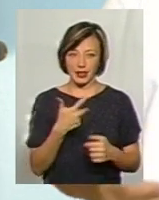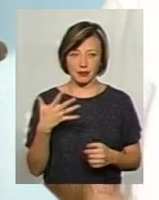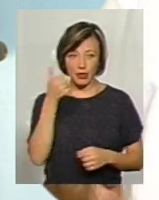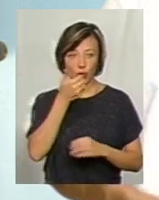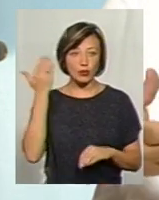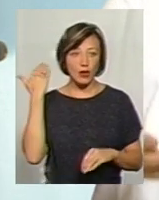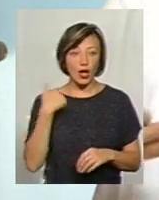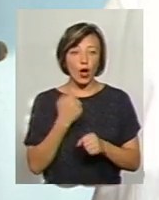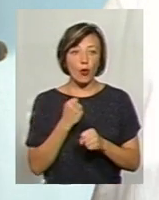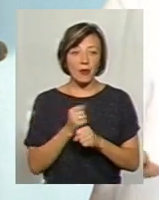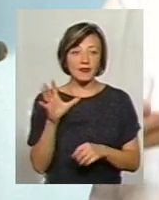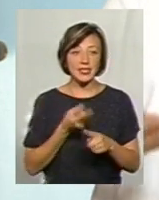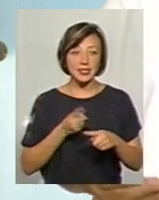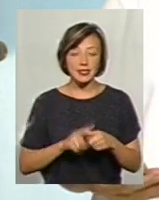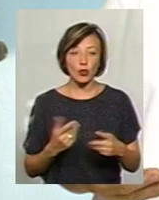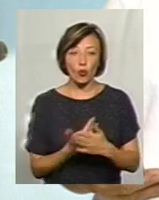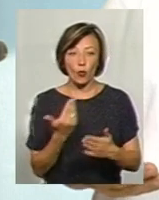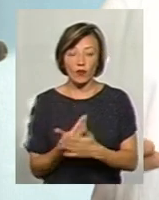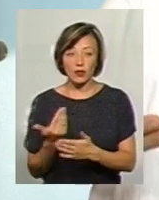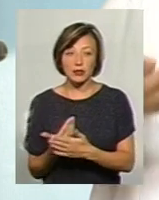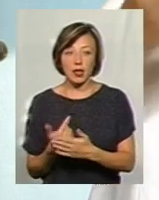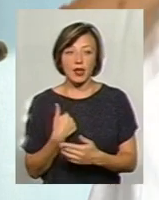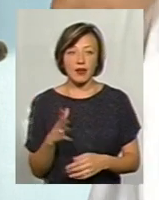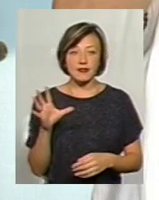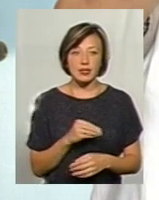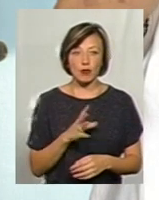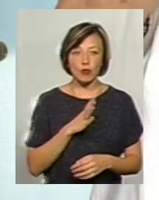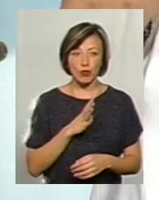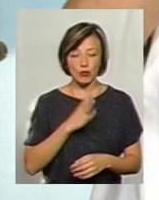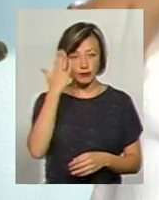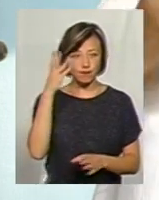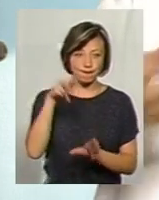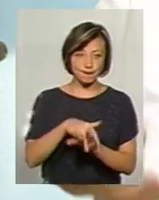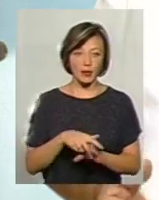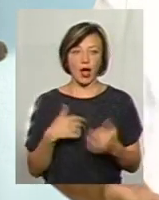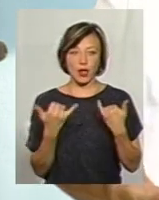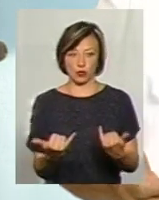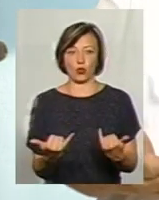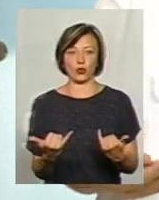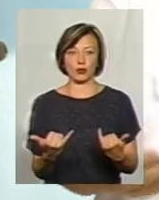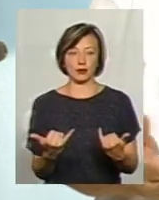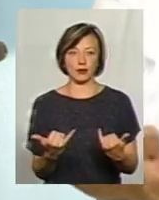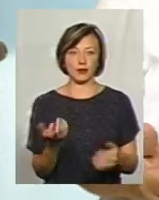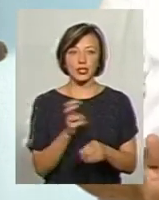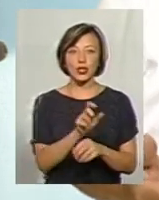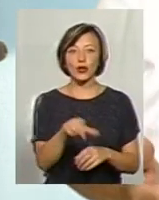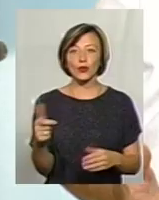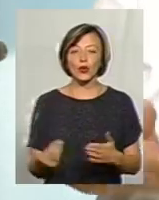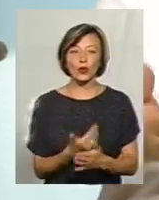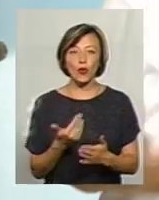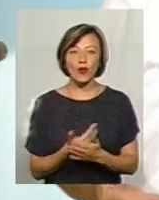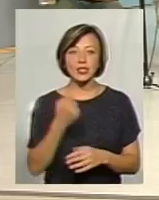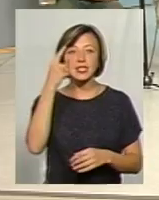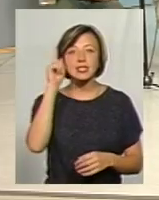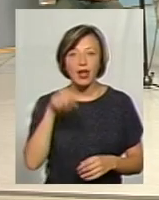років тому назад робив всі ці новини, я все було на мої голові, а сьогодні прийшли люди нові.